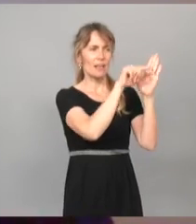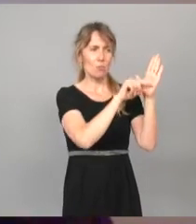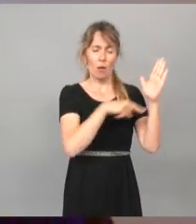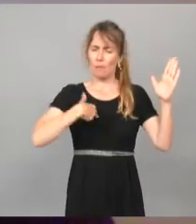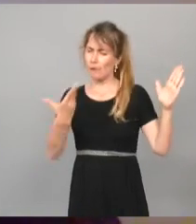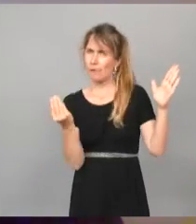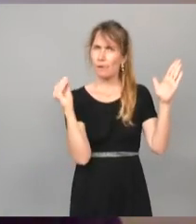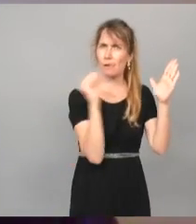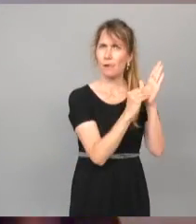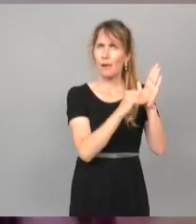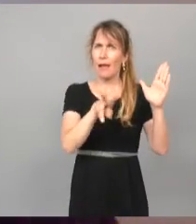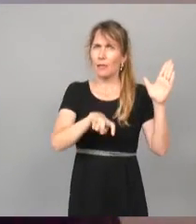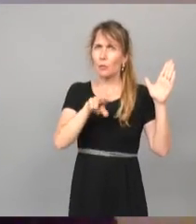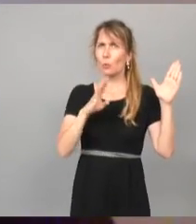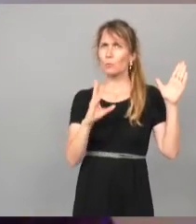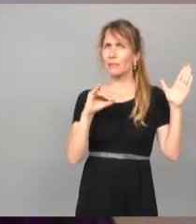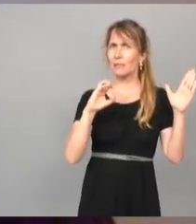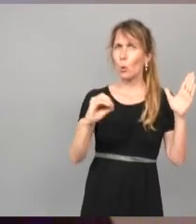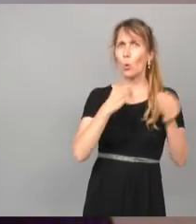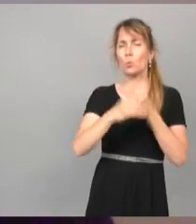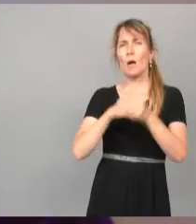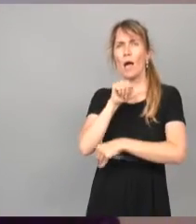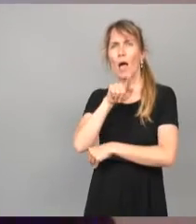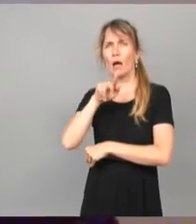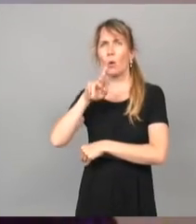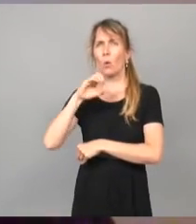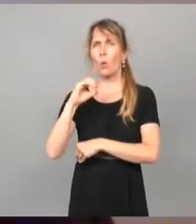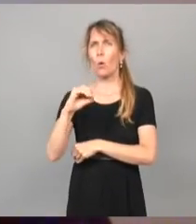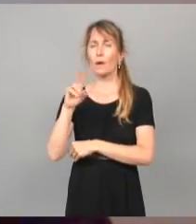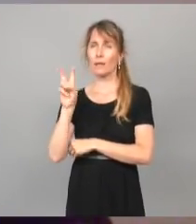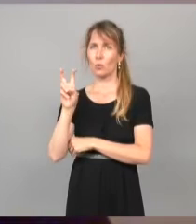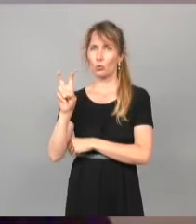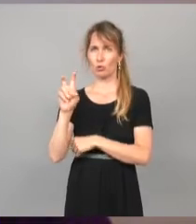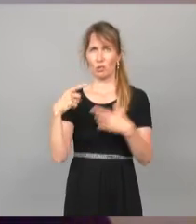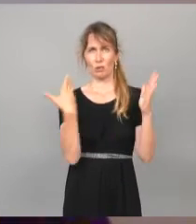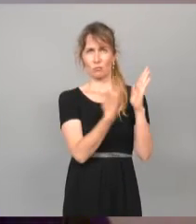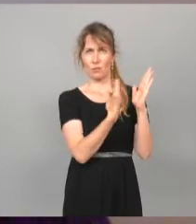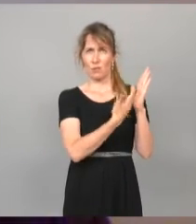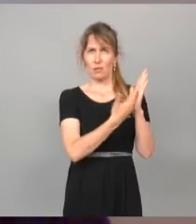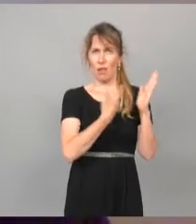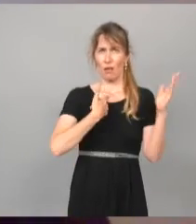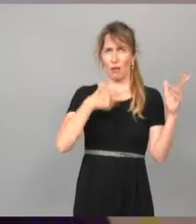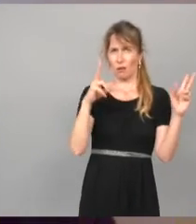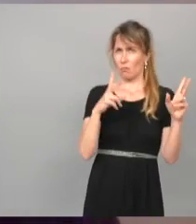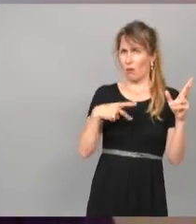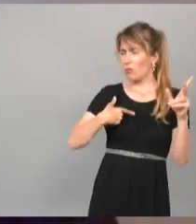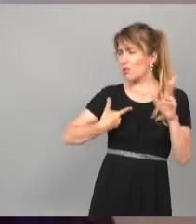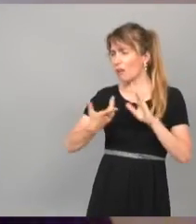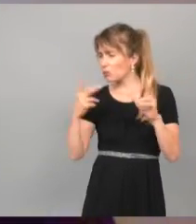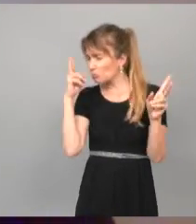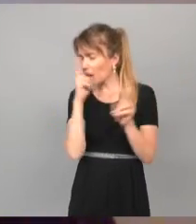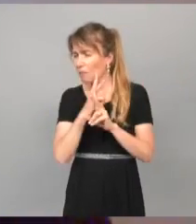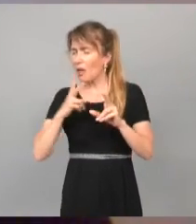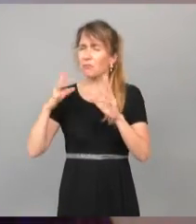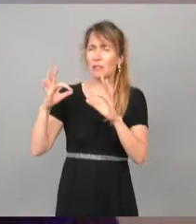l'agroécologie. Ils n'enlèvent en rien la prise en compte du champ qui s'est ouvert, en effet, avec le projet alimentaire territorial, par exemple. Il